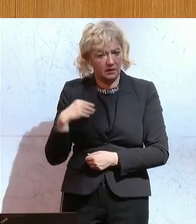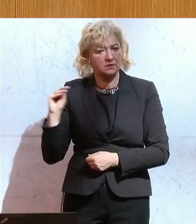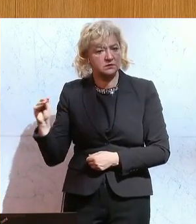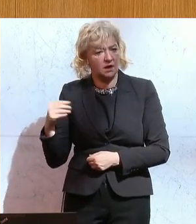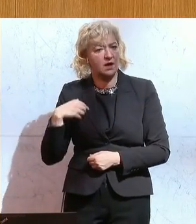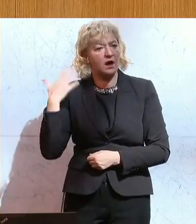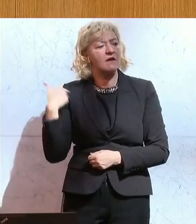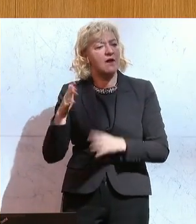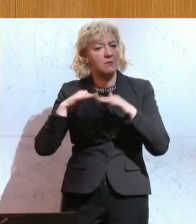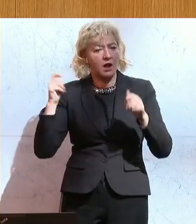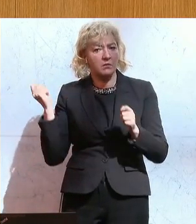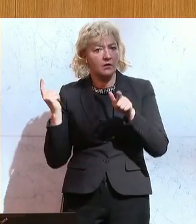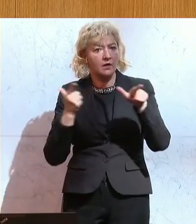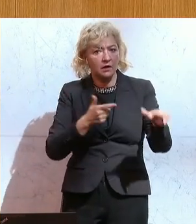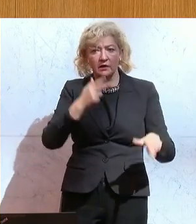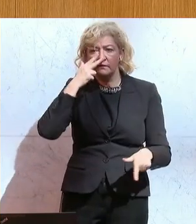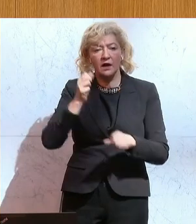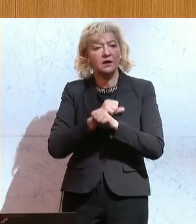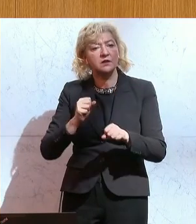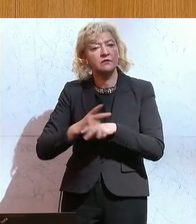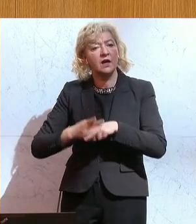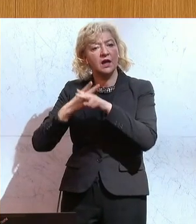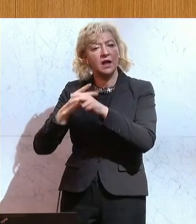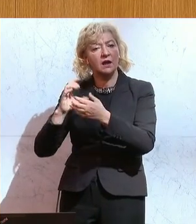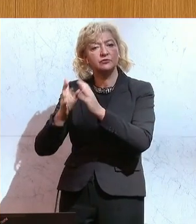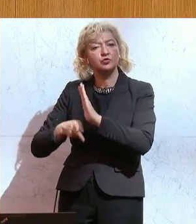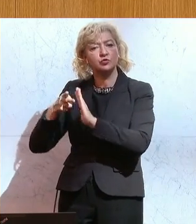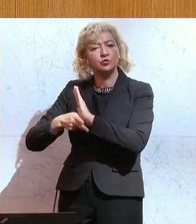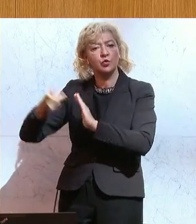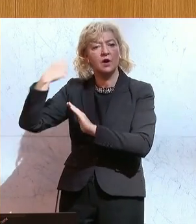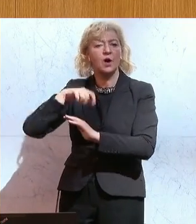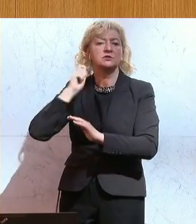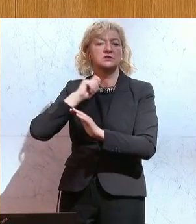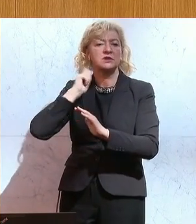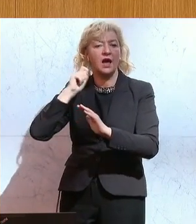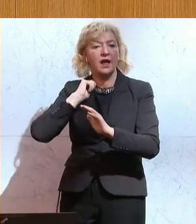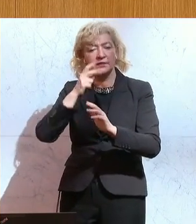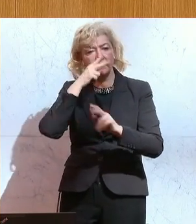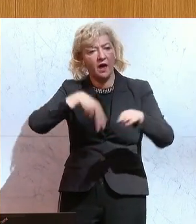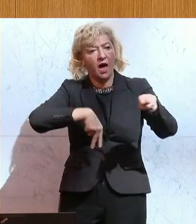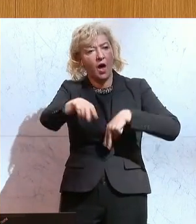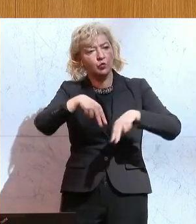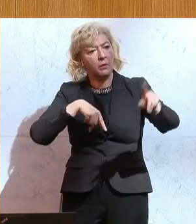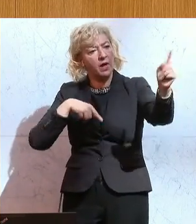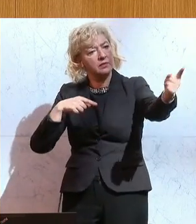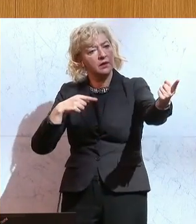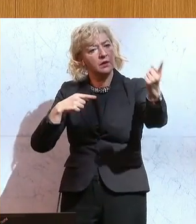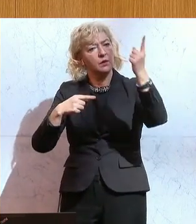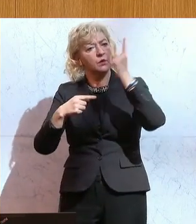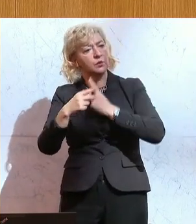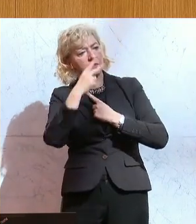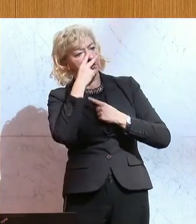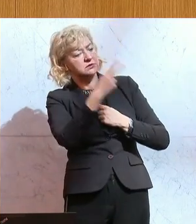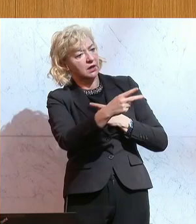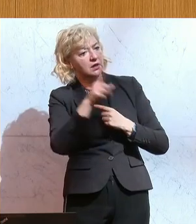Katastrophenhilfszug aus Kärnten auf der anderen Seite der Autobahn in Richtung Niederösterreich fahren sehen. Auch meine eigene